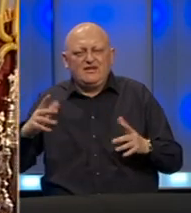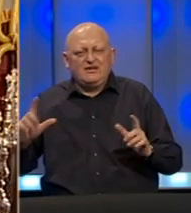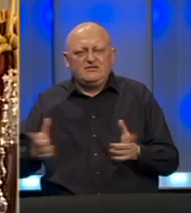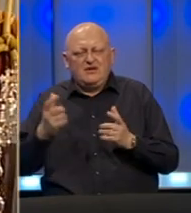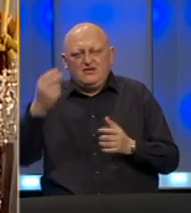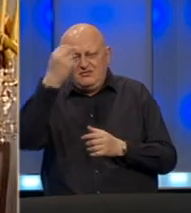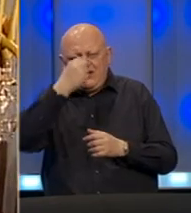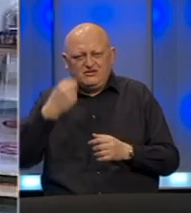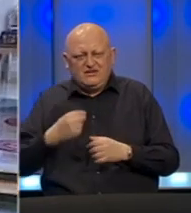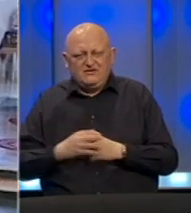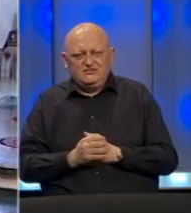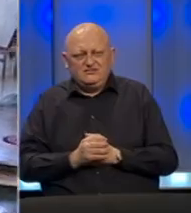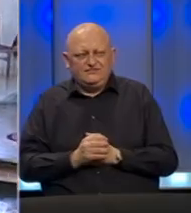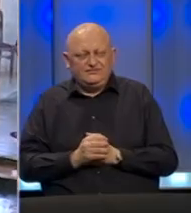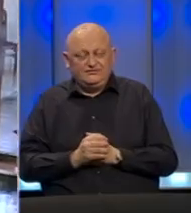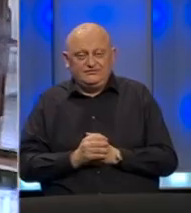praznike.